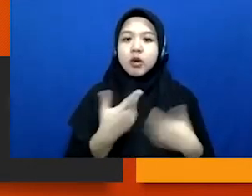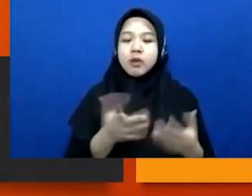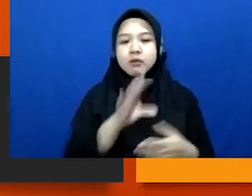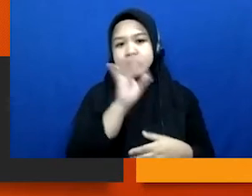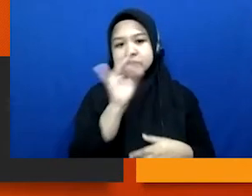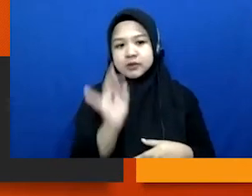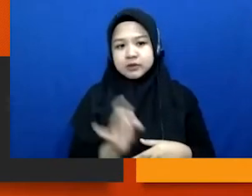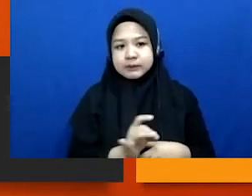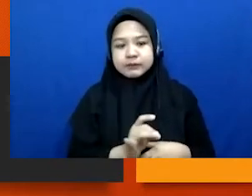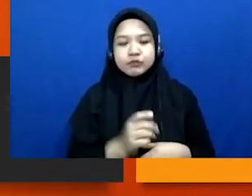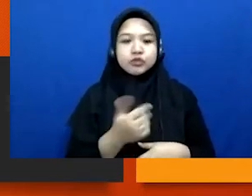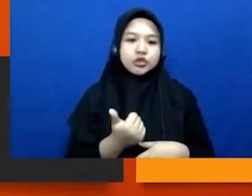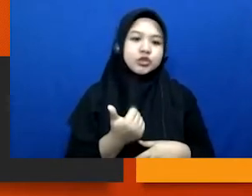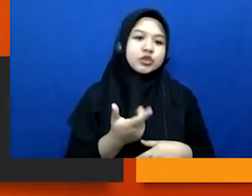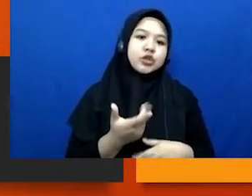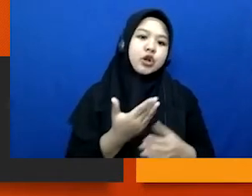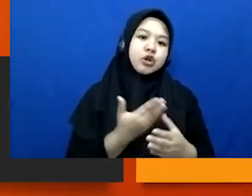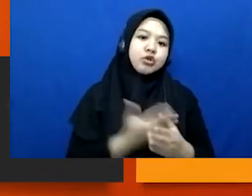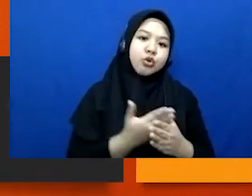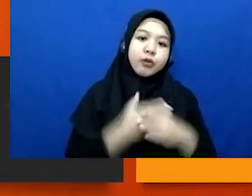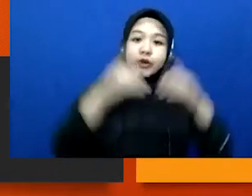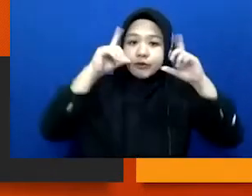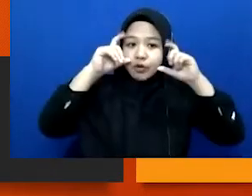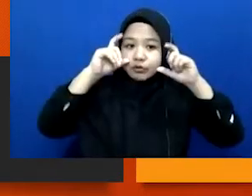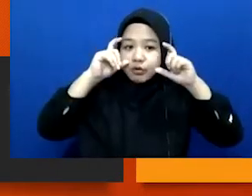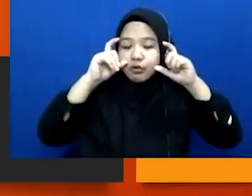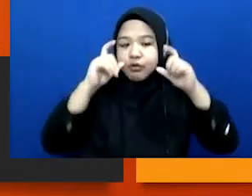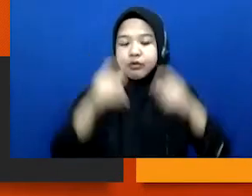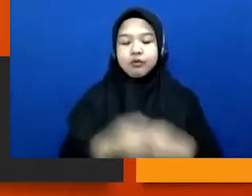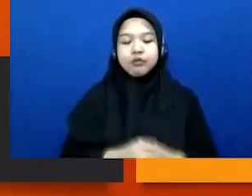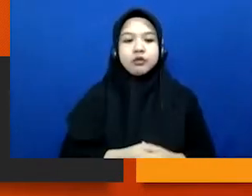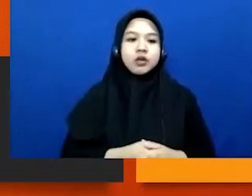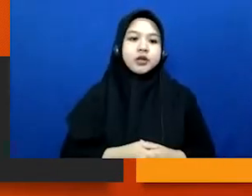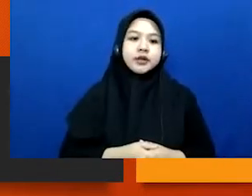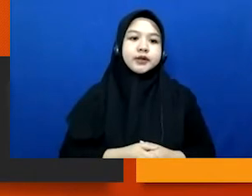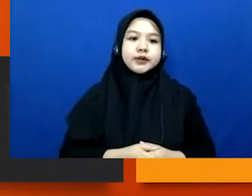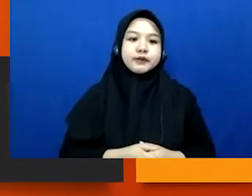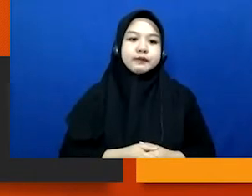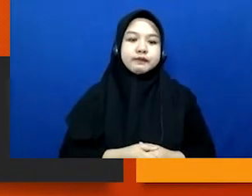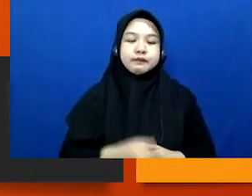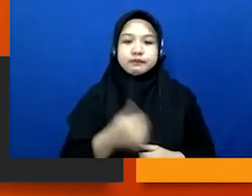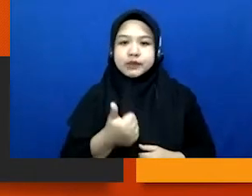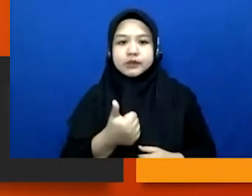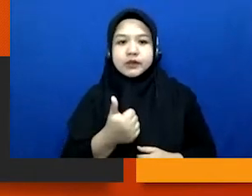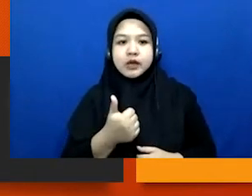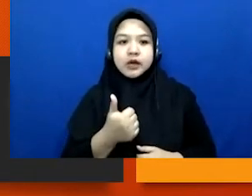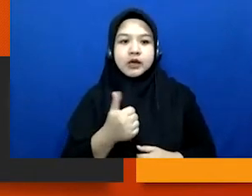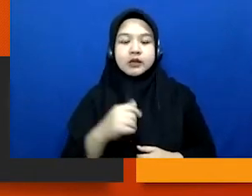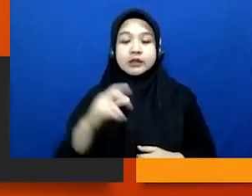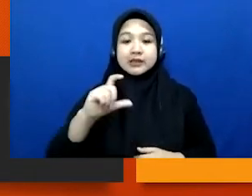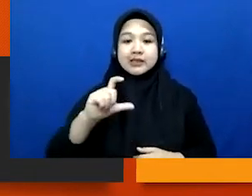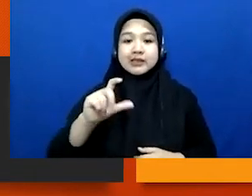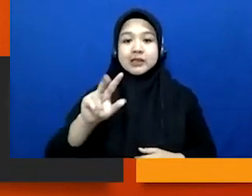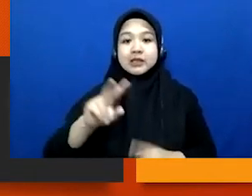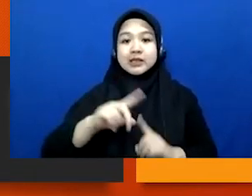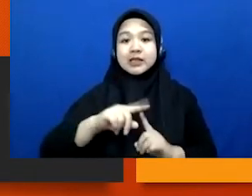-macam ya bisa dokumen foto gitu kan bisa berupa rekaman CCTV gitu